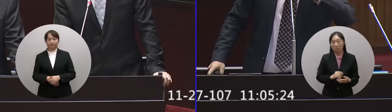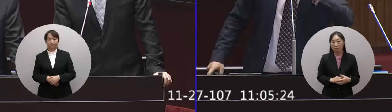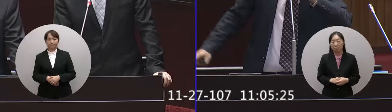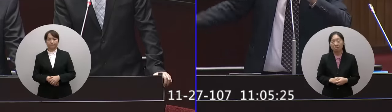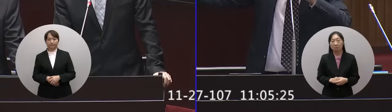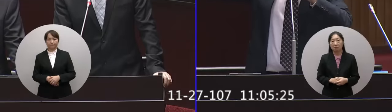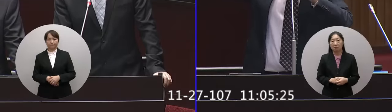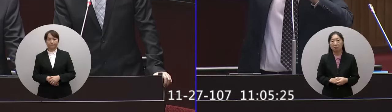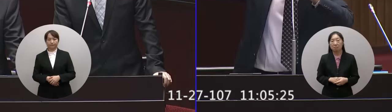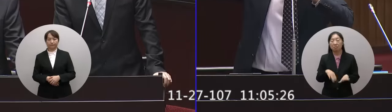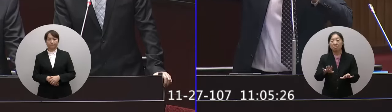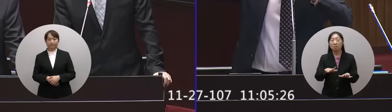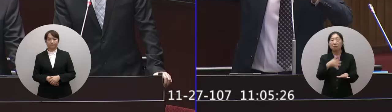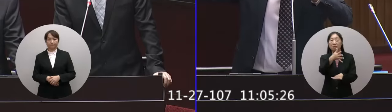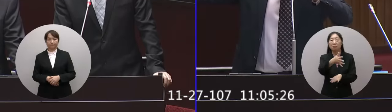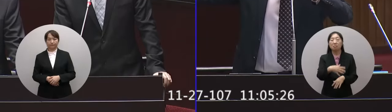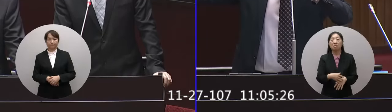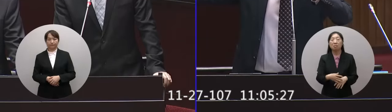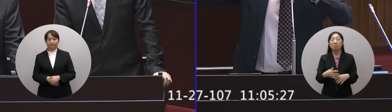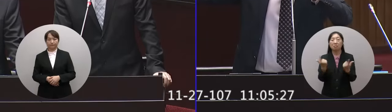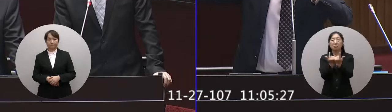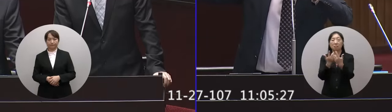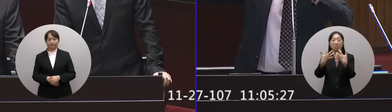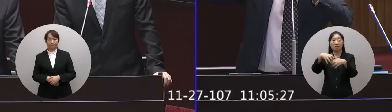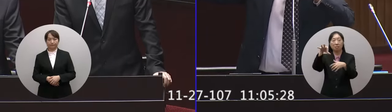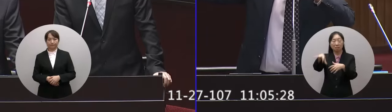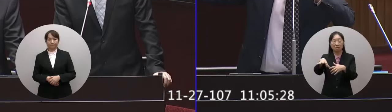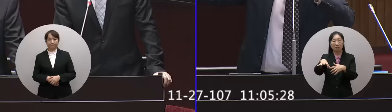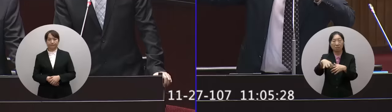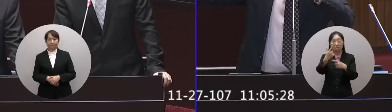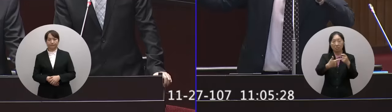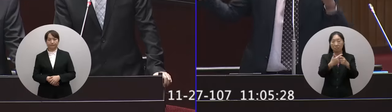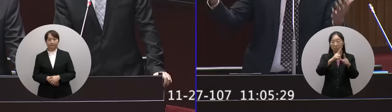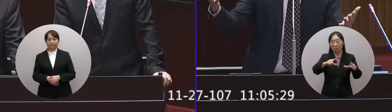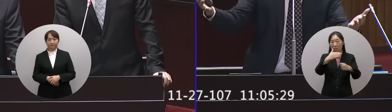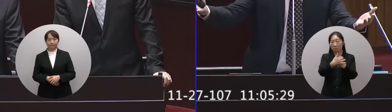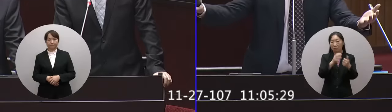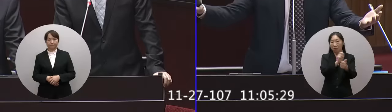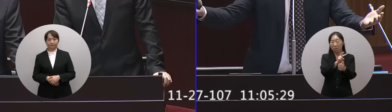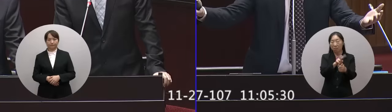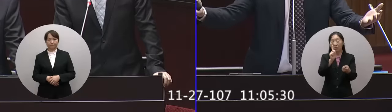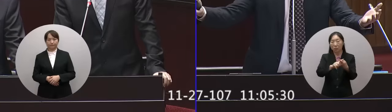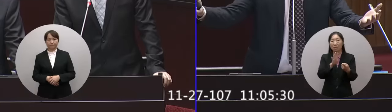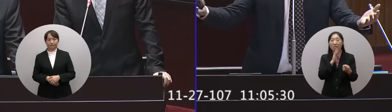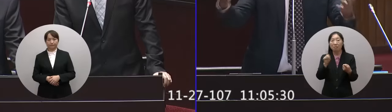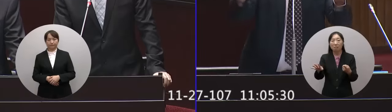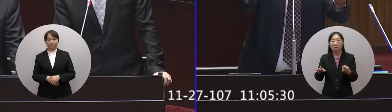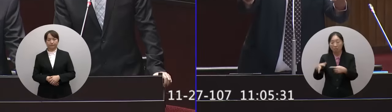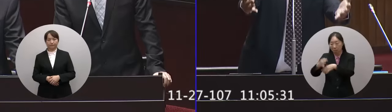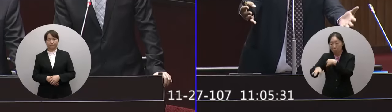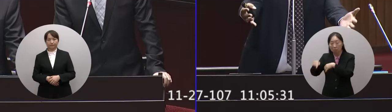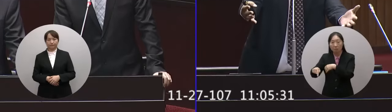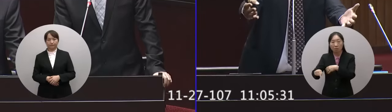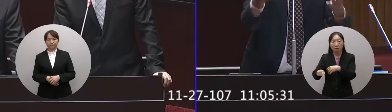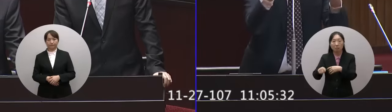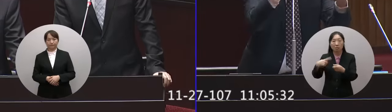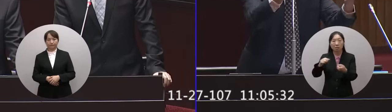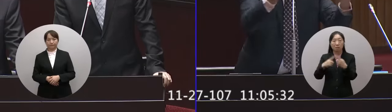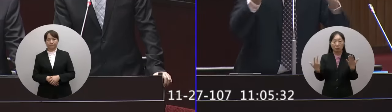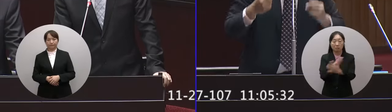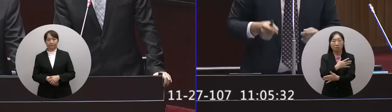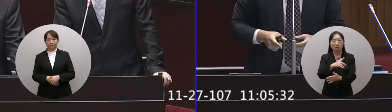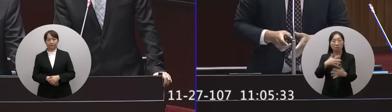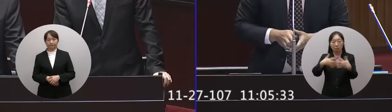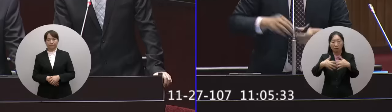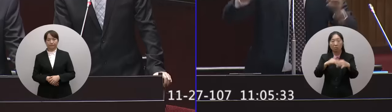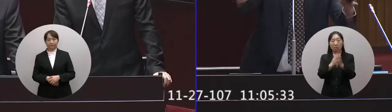那請問現在在台北機場裡面做六年的大保養是在做什麼做假的啊該換的東西根本